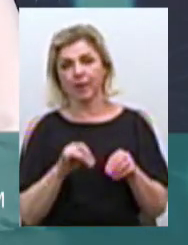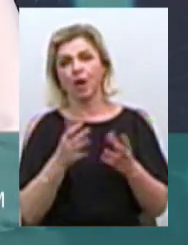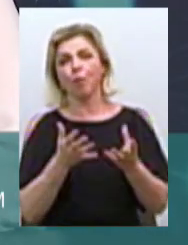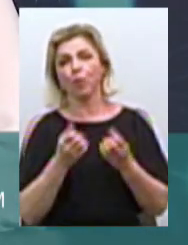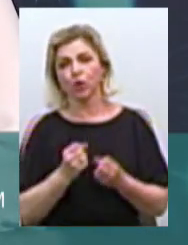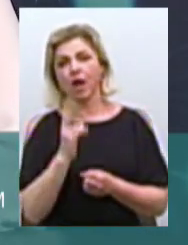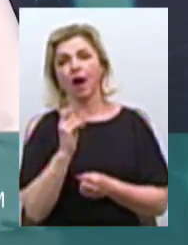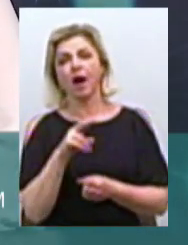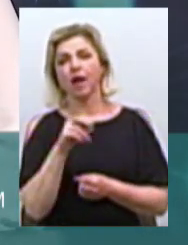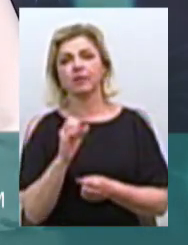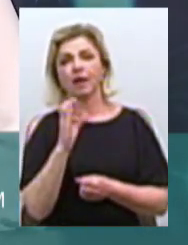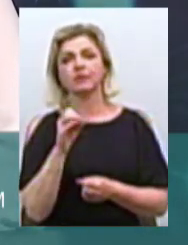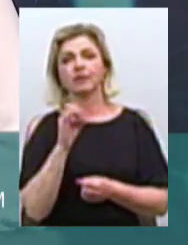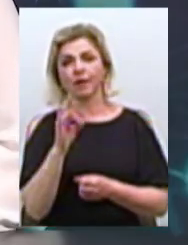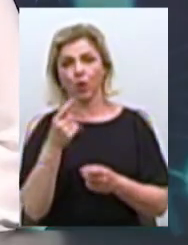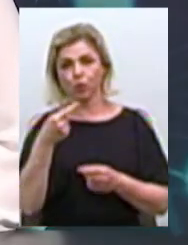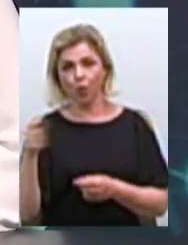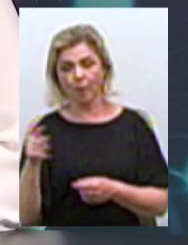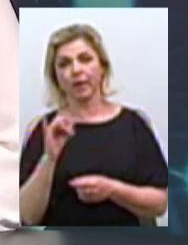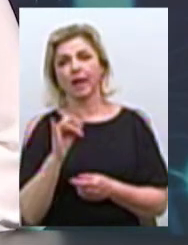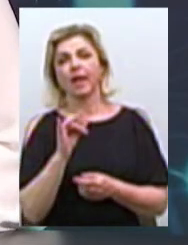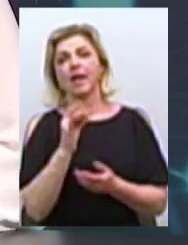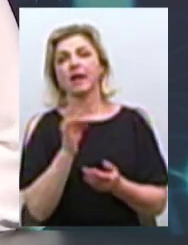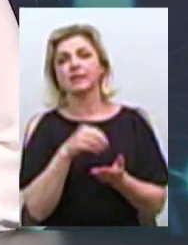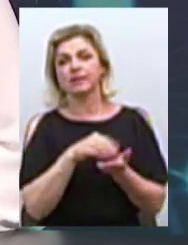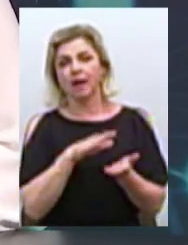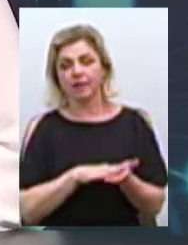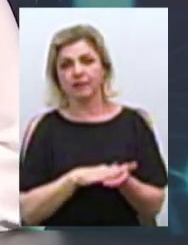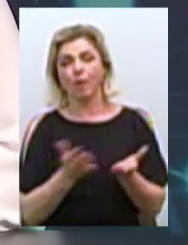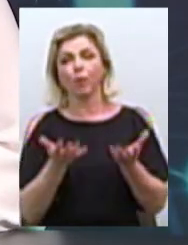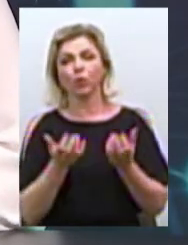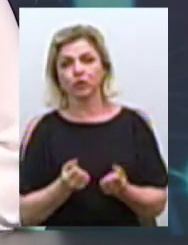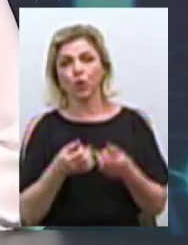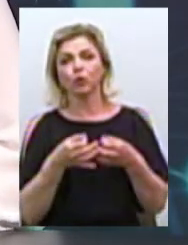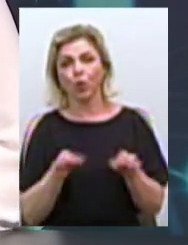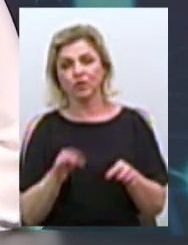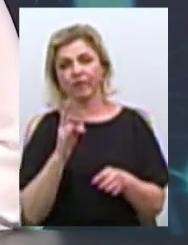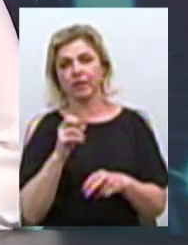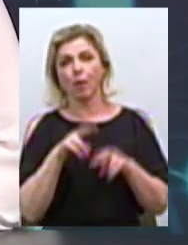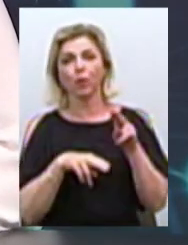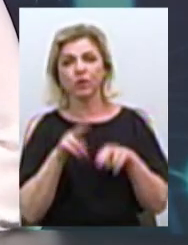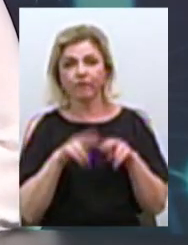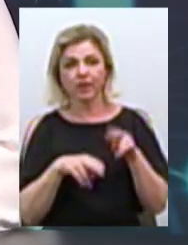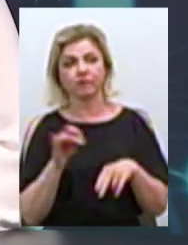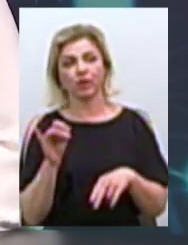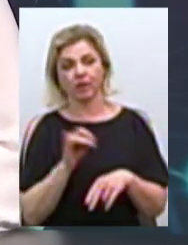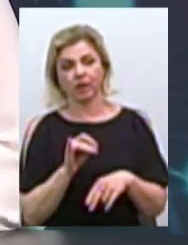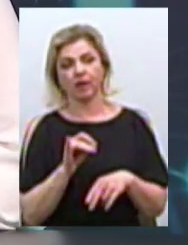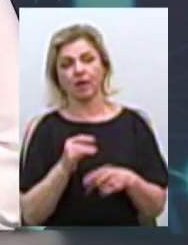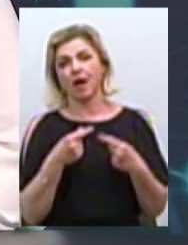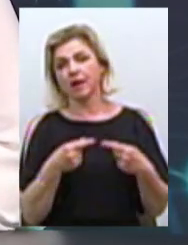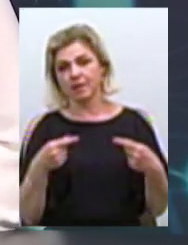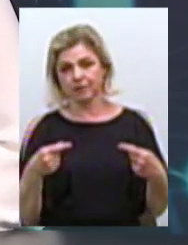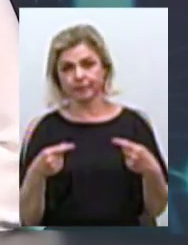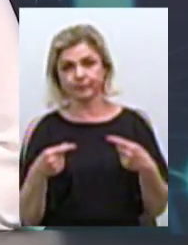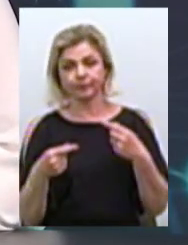кадастрового номеру, реєстрації отримання дозволів на будівництво і супутніх